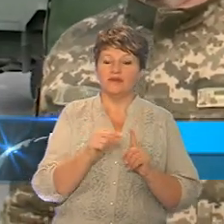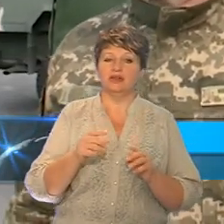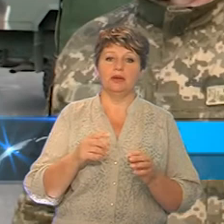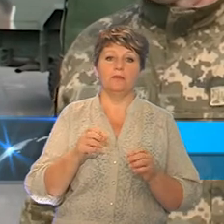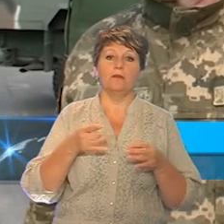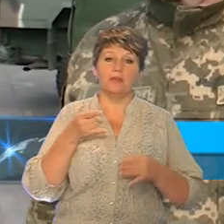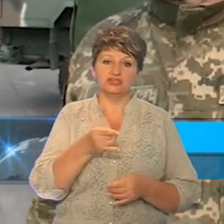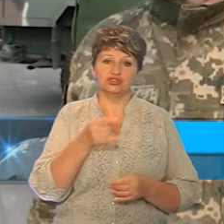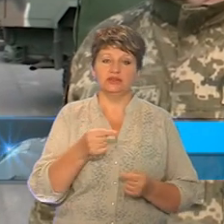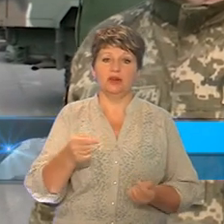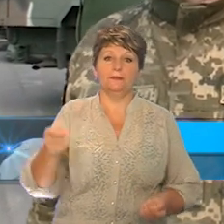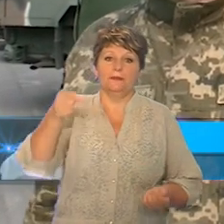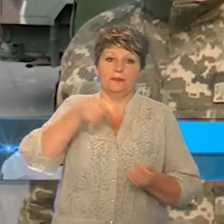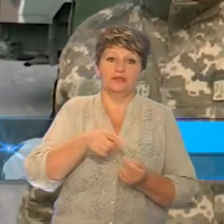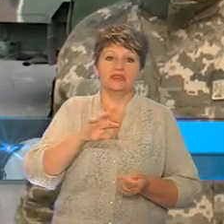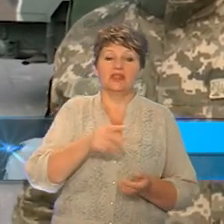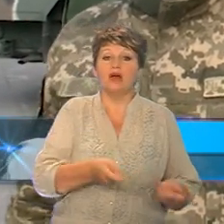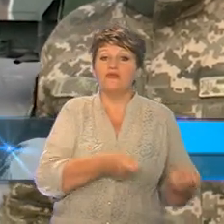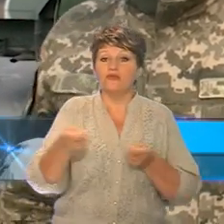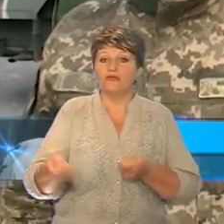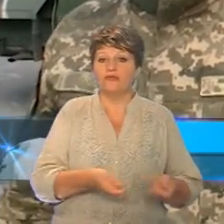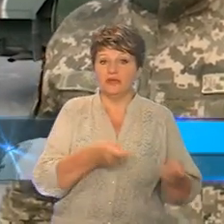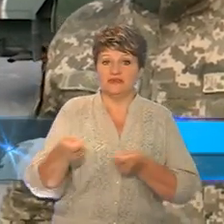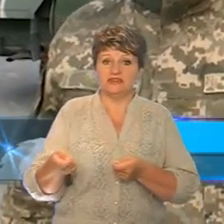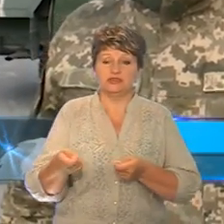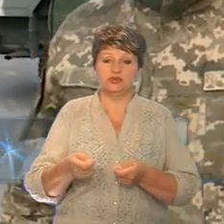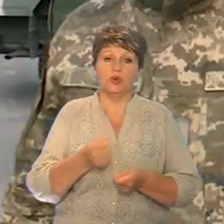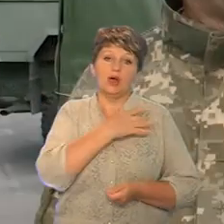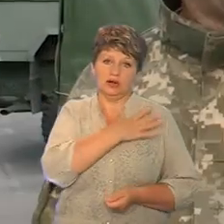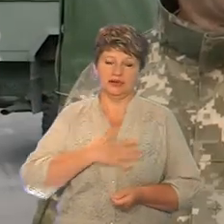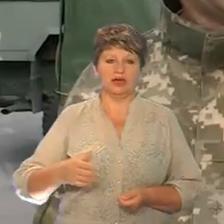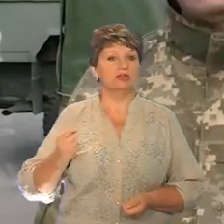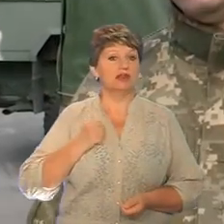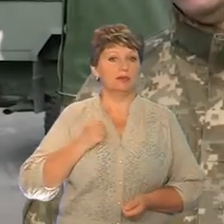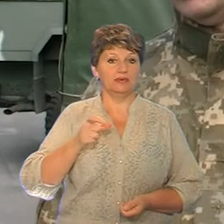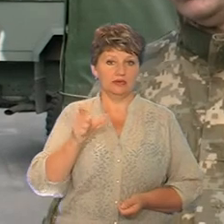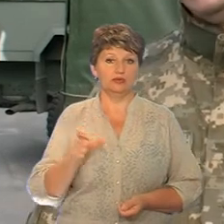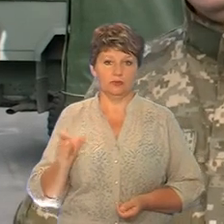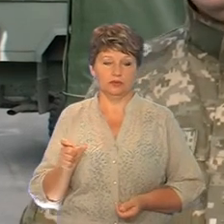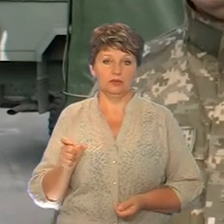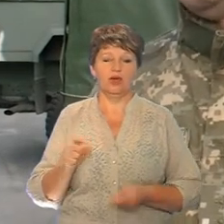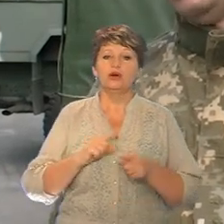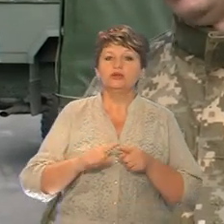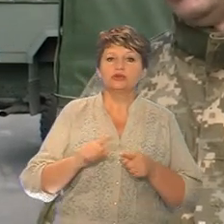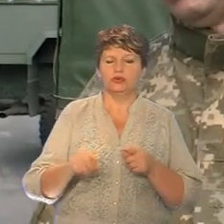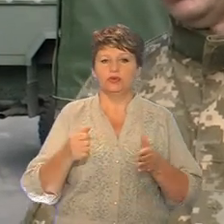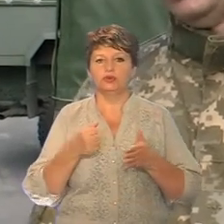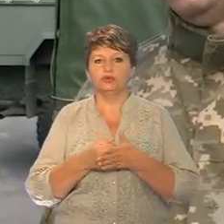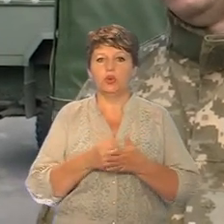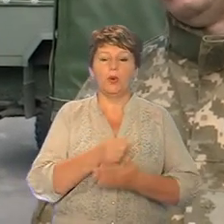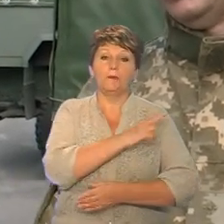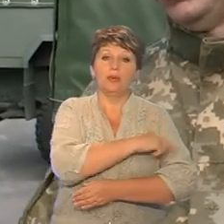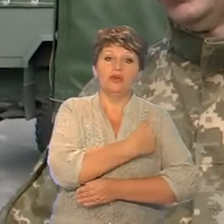для вивозу безпосередньо з передка ранних бійців. Вона перша за все, щоб скоріше до польових